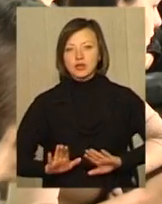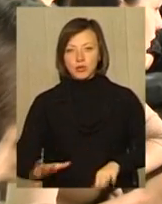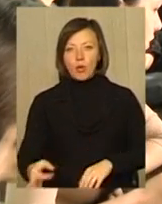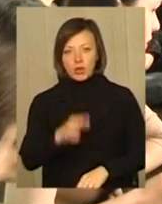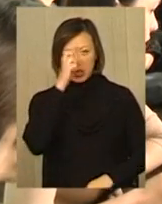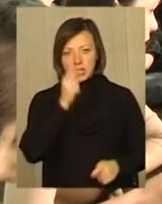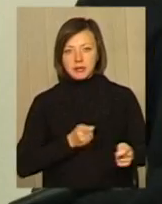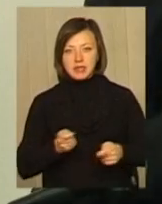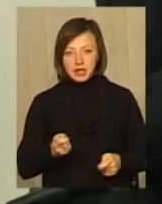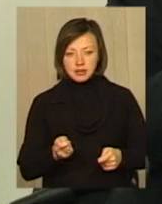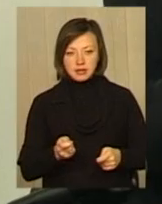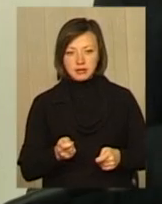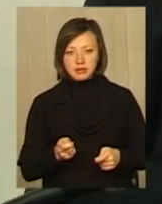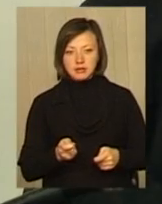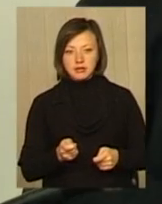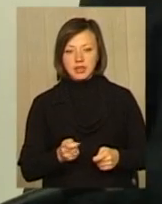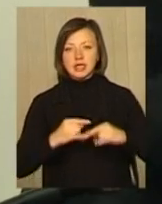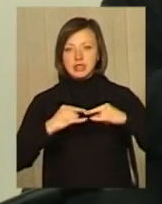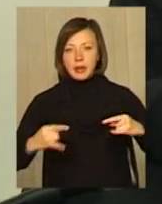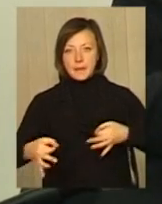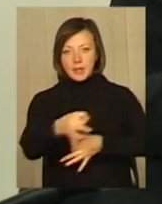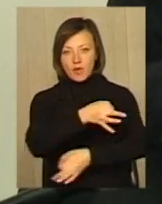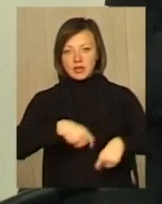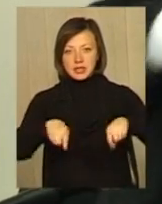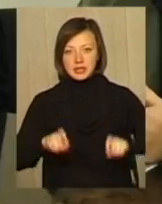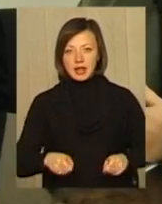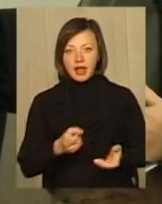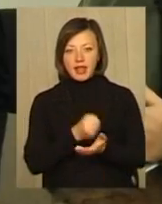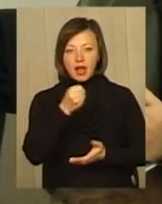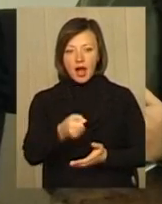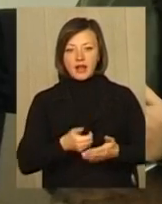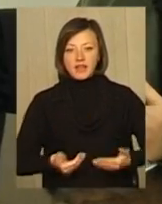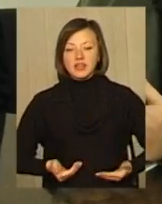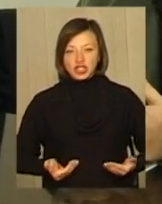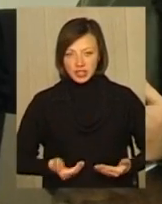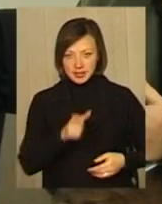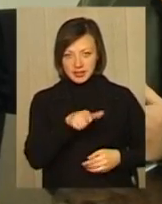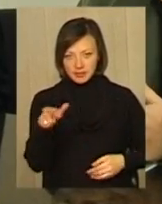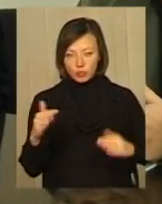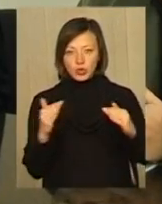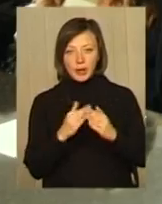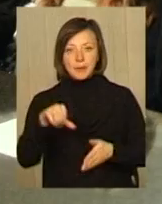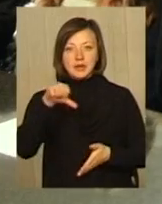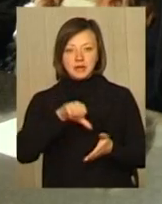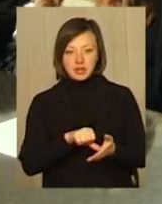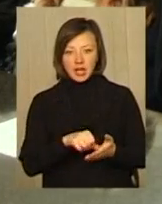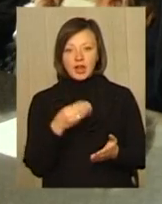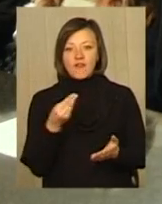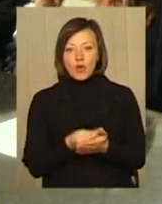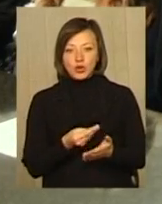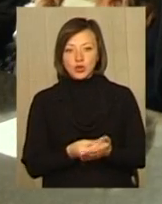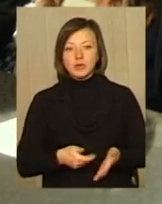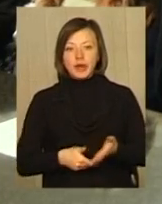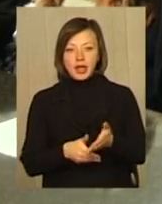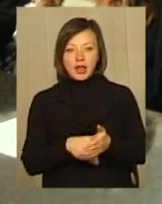облдержадміністрації Леоніда Гураля за стіл переговорів сіли делегати від мешканців горизвісного будинку та представники Держфонду сприяння